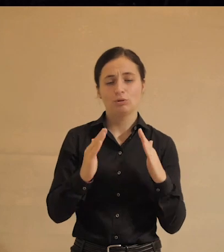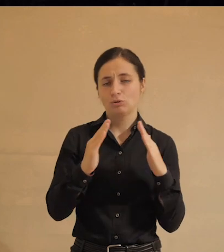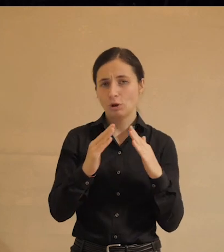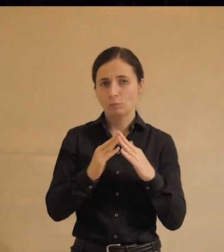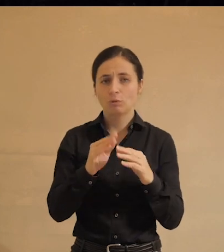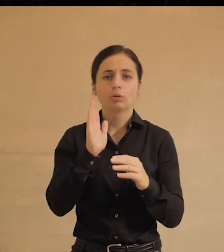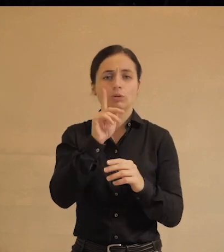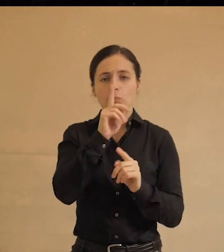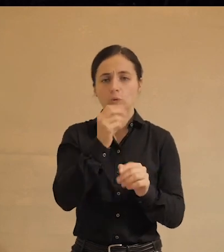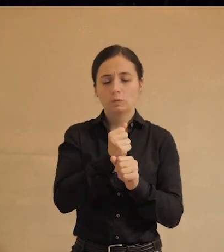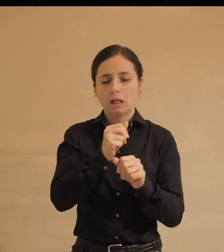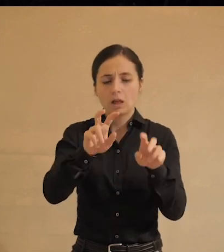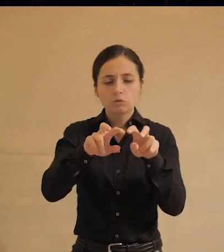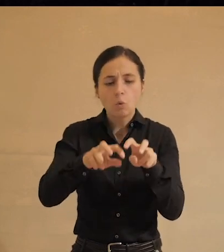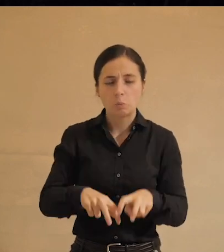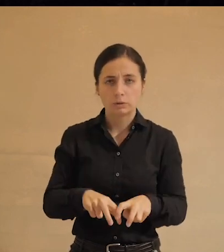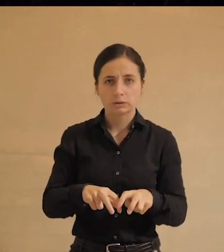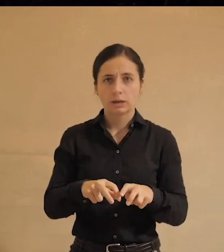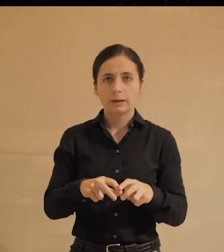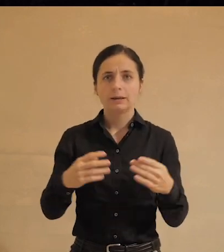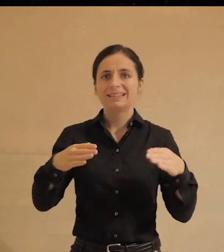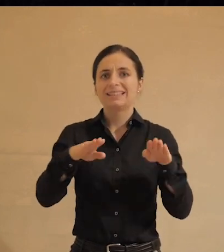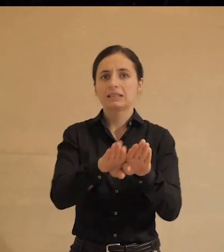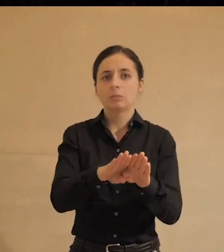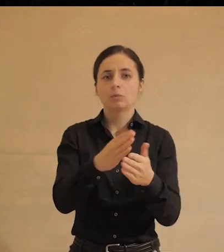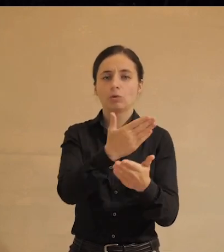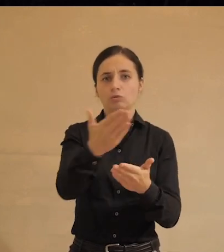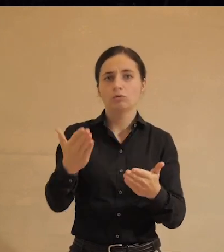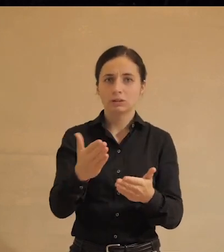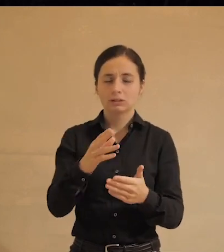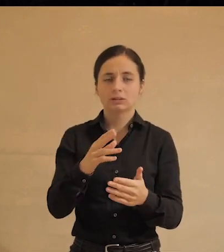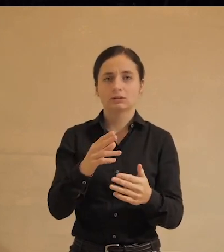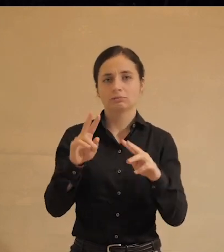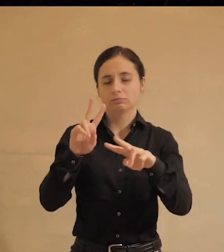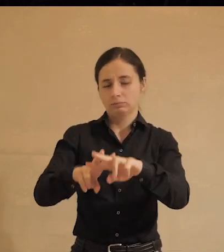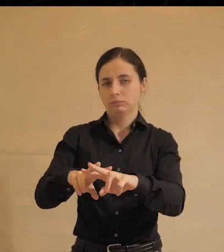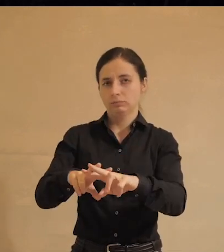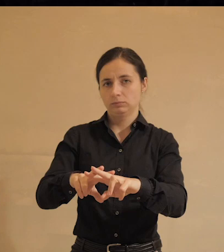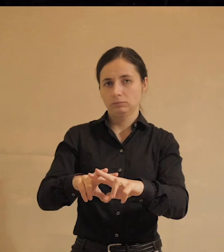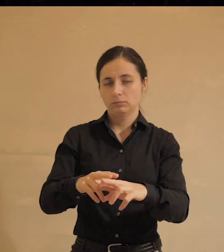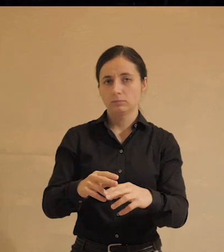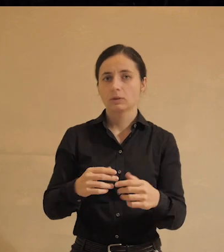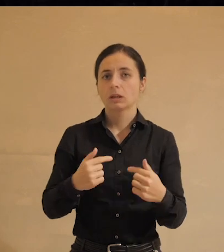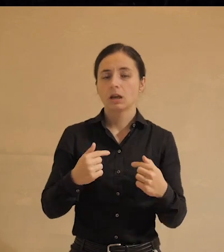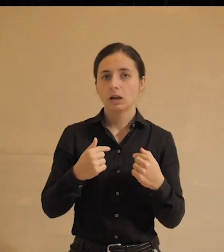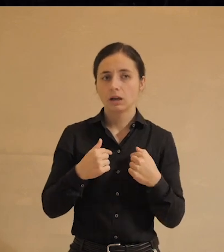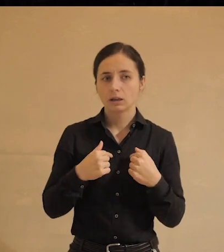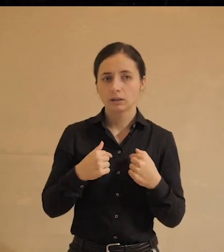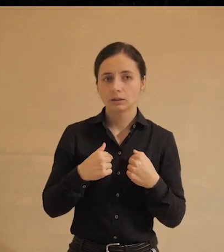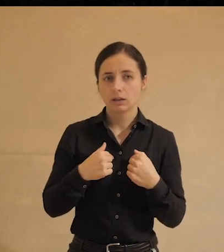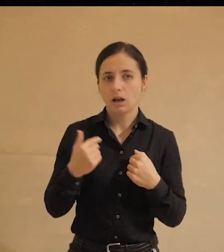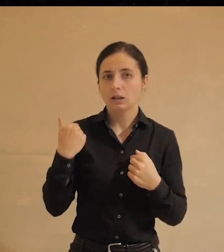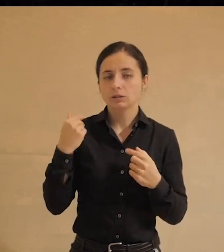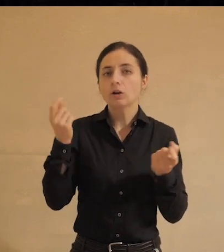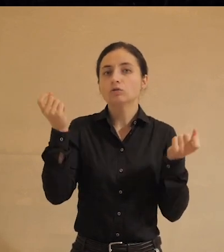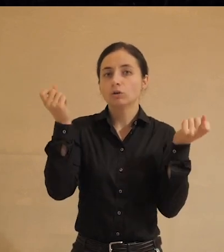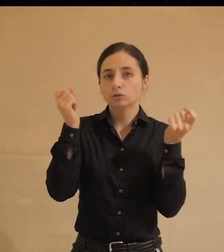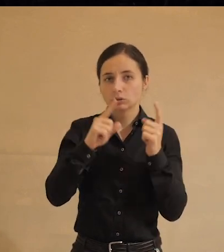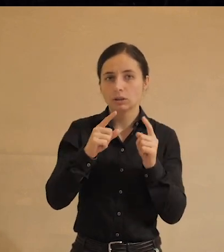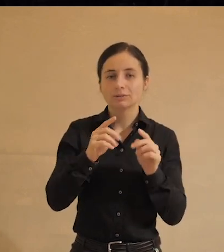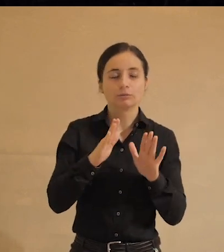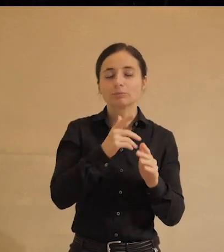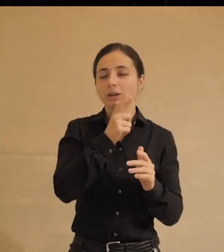не устроит у вас обыск и не запрет вас в каталажку. Я, кстати, буквально совсем недавно узнала,